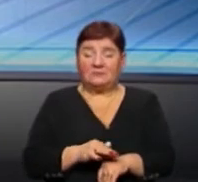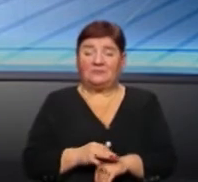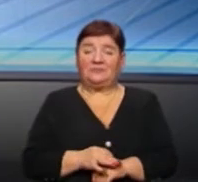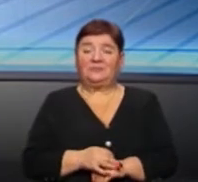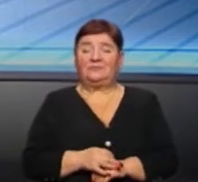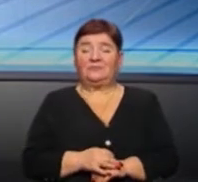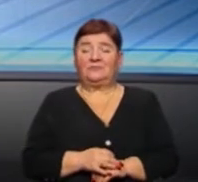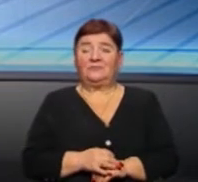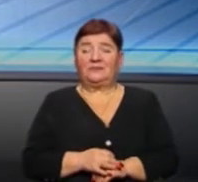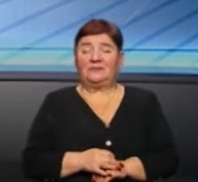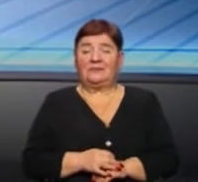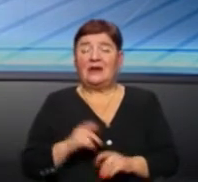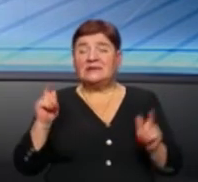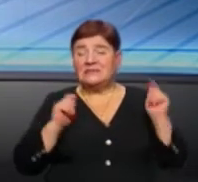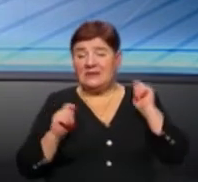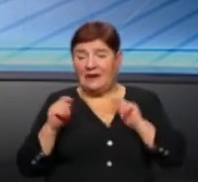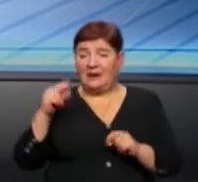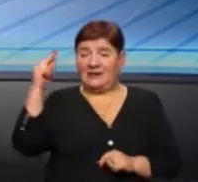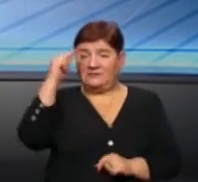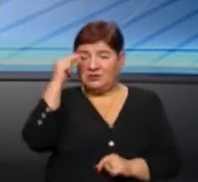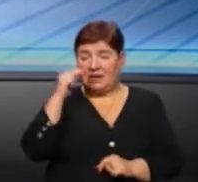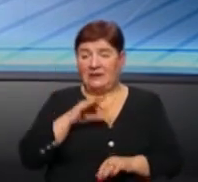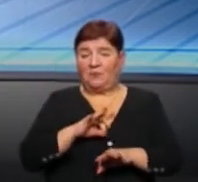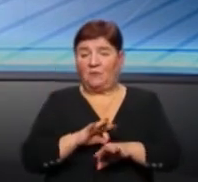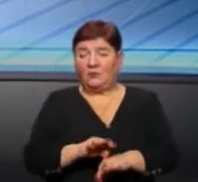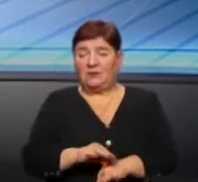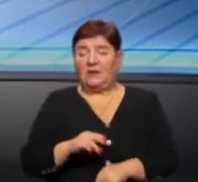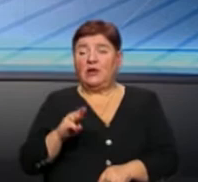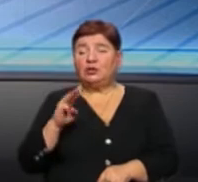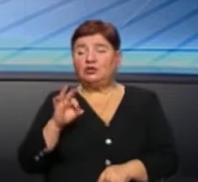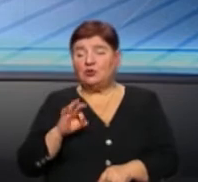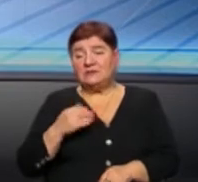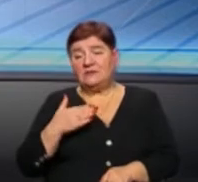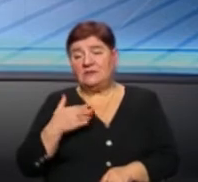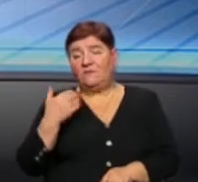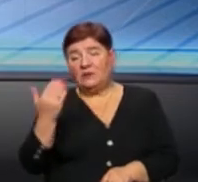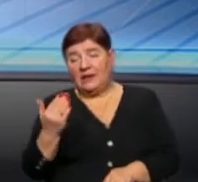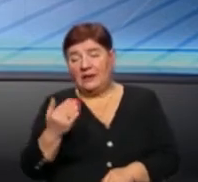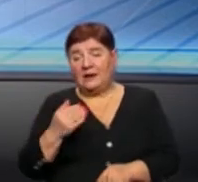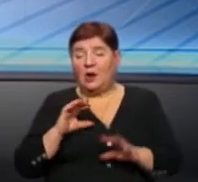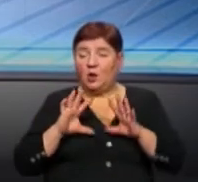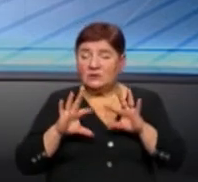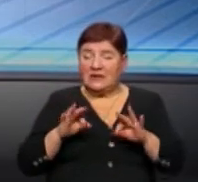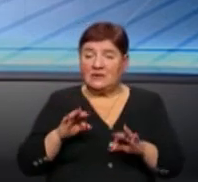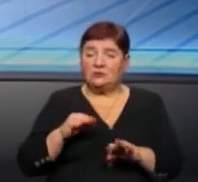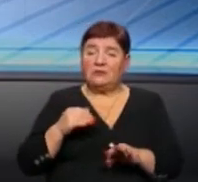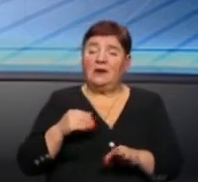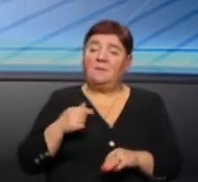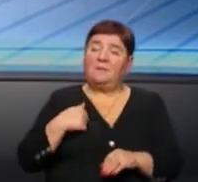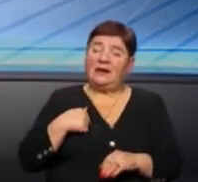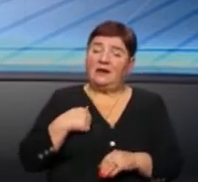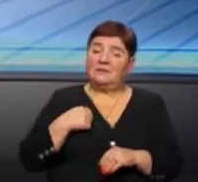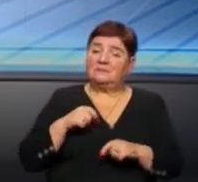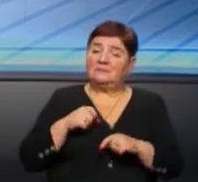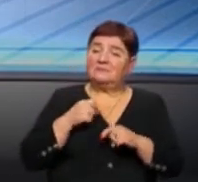семінари, навчання, щось вони нам розказують своє бачення, десь ми їм задаємо питання,